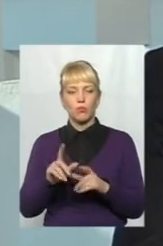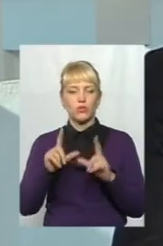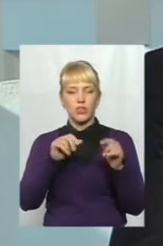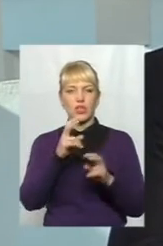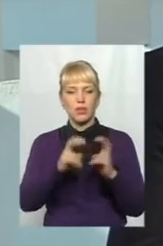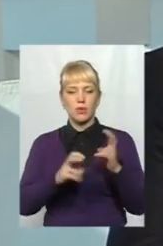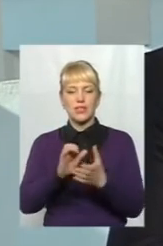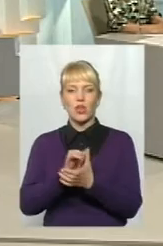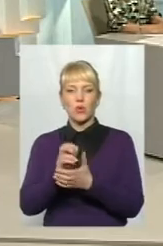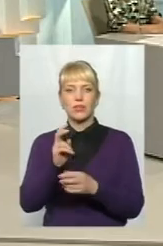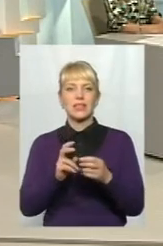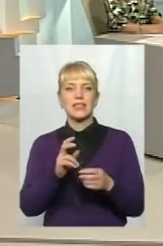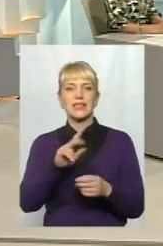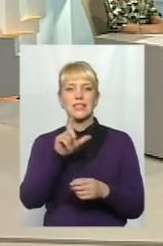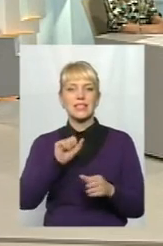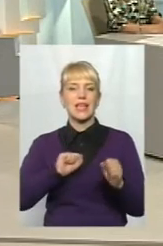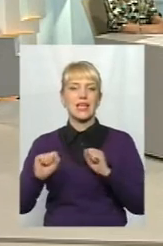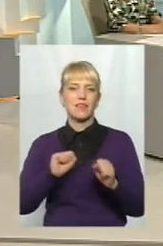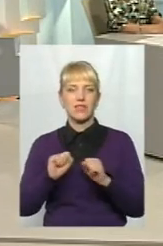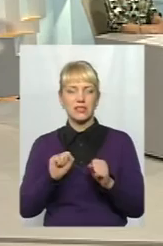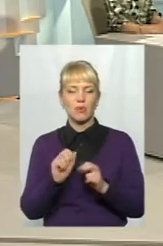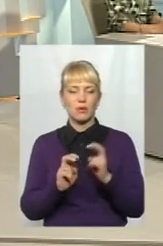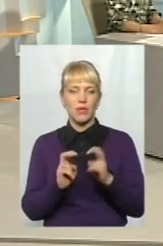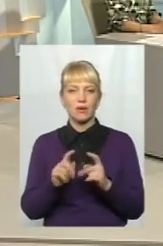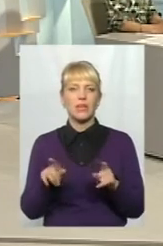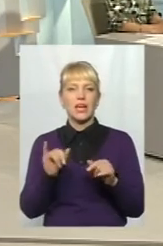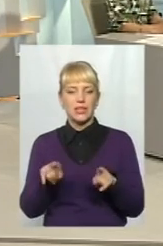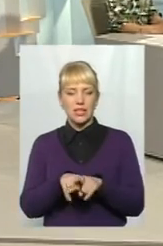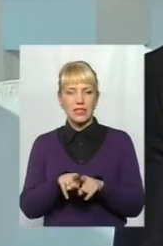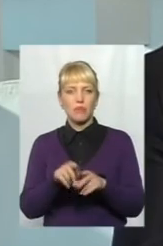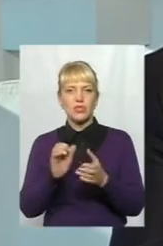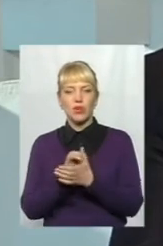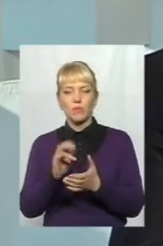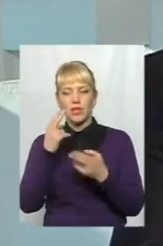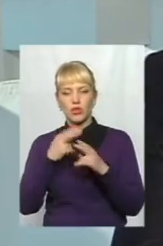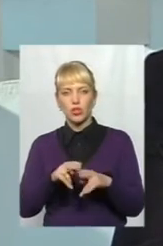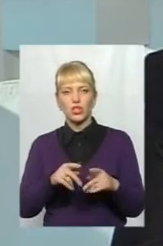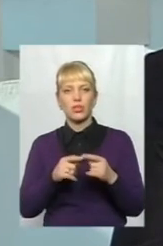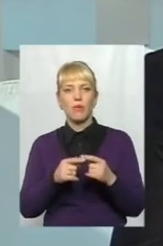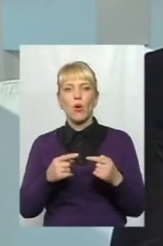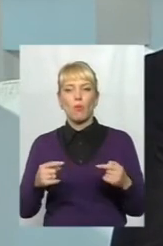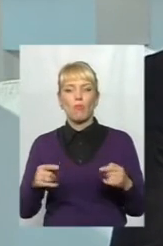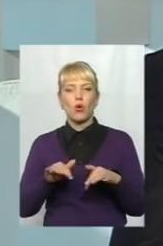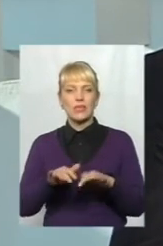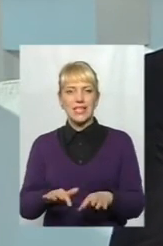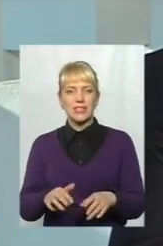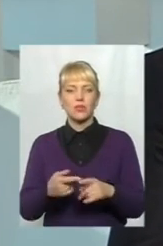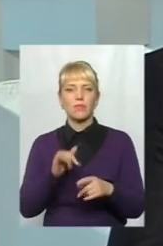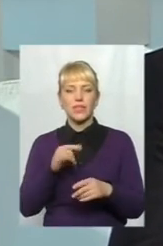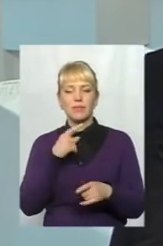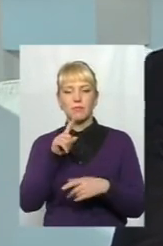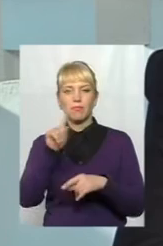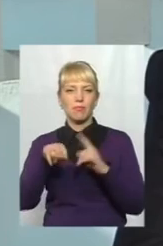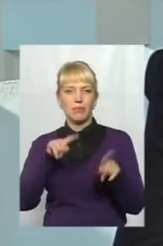з керівництвом, а підприємств так само знайомитись з технологічним процесом виробництва тої чи іншої продукції. Ну, власне, задавати